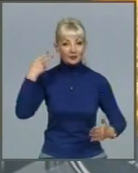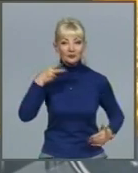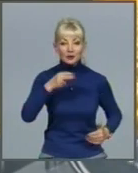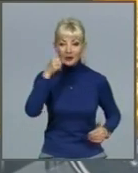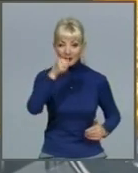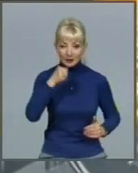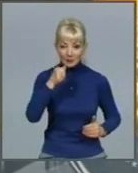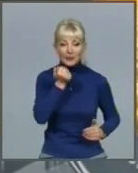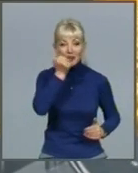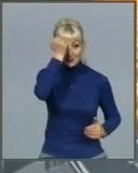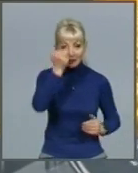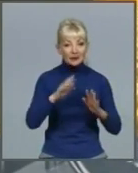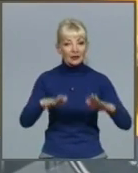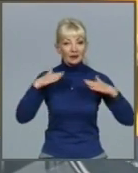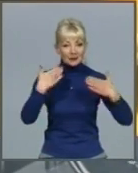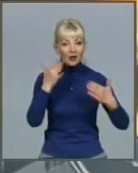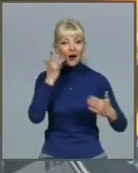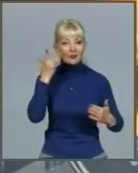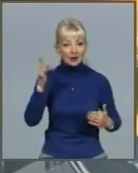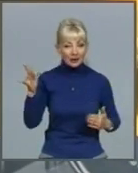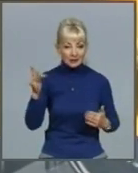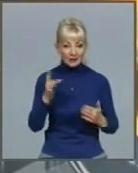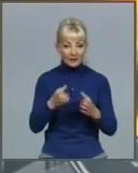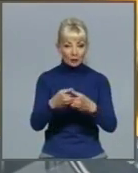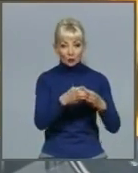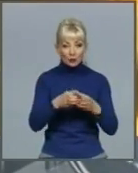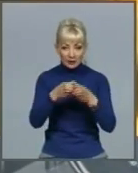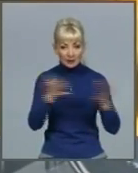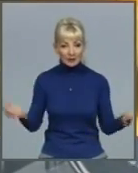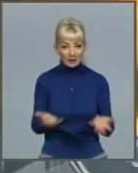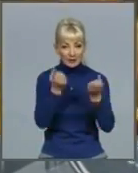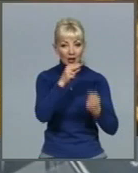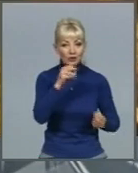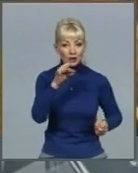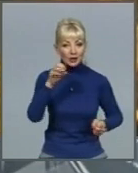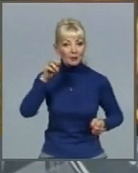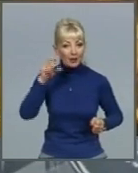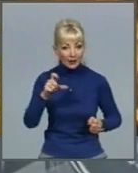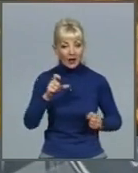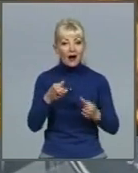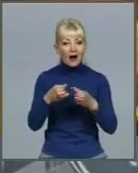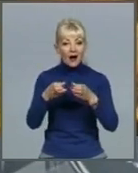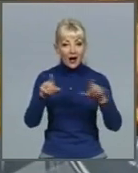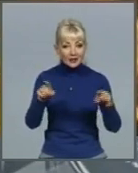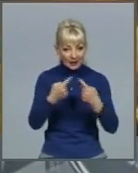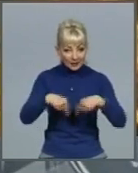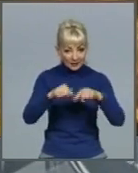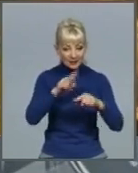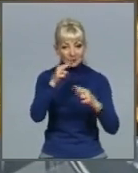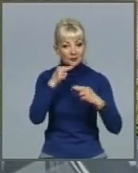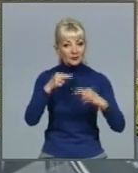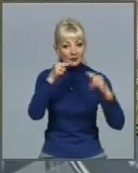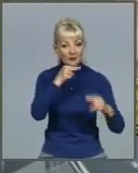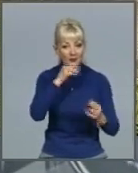ініціативі Американського товариства «Порятунку черепах» – організації, що прагне привернути увагу до проблеми збереження